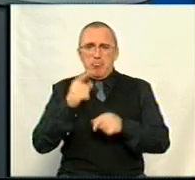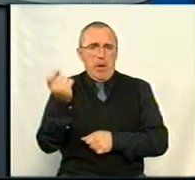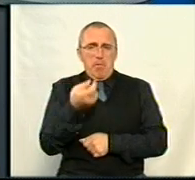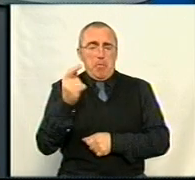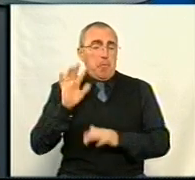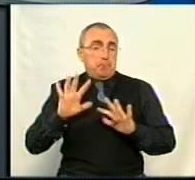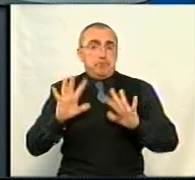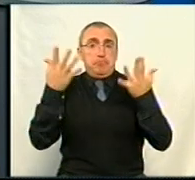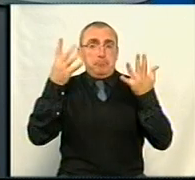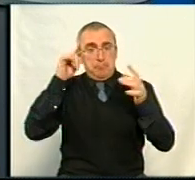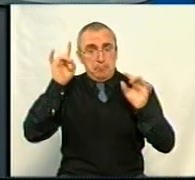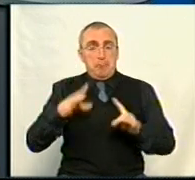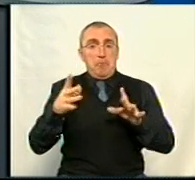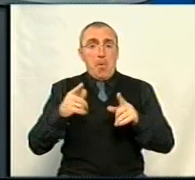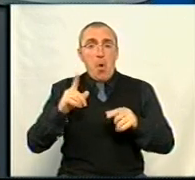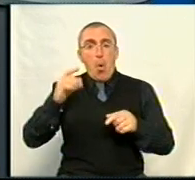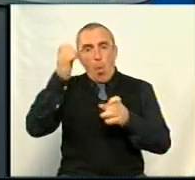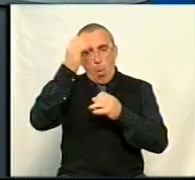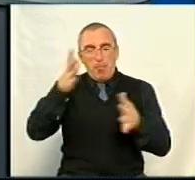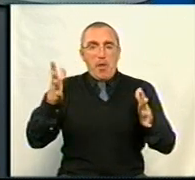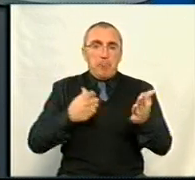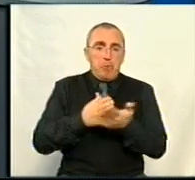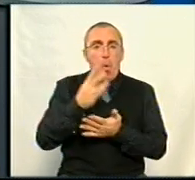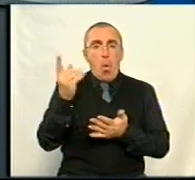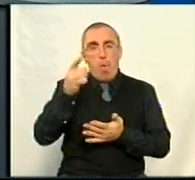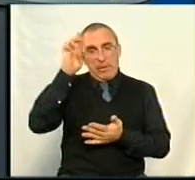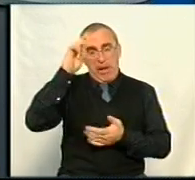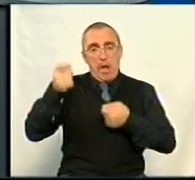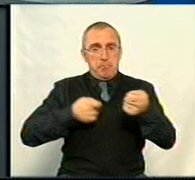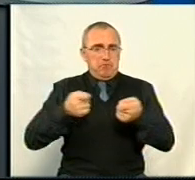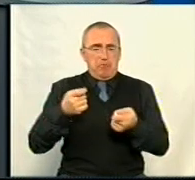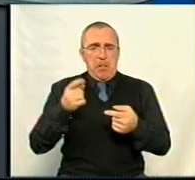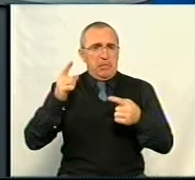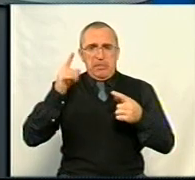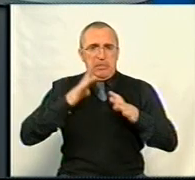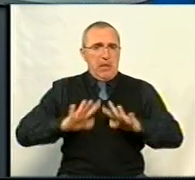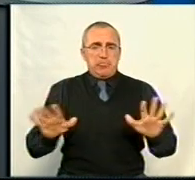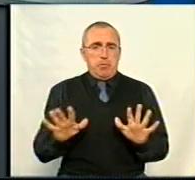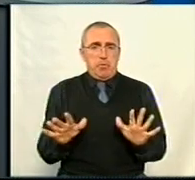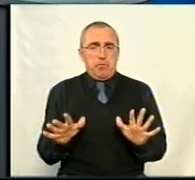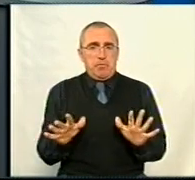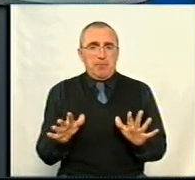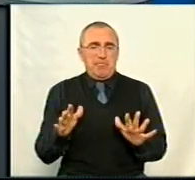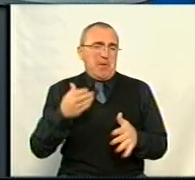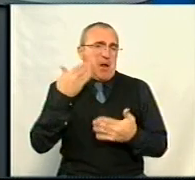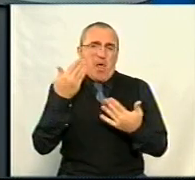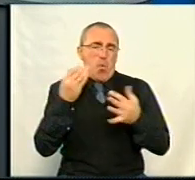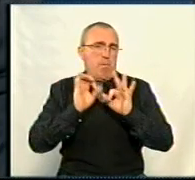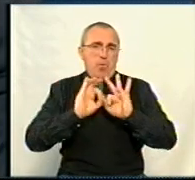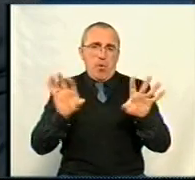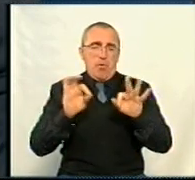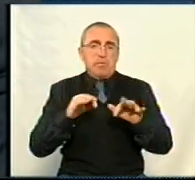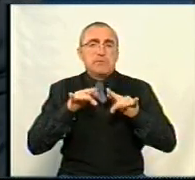І раптом за гуманітарний напрямок відповідаєте в Херсонській облгадміністрації. Дуже легко можна пояснити.